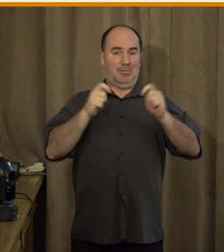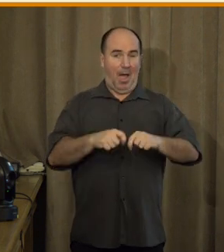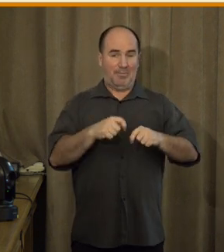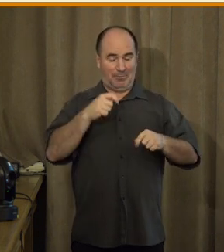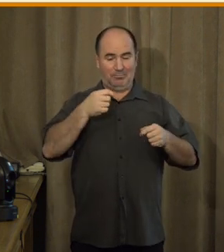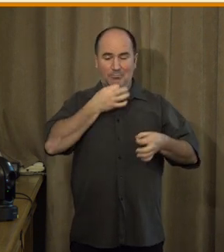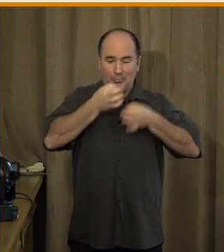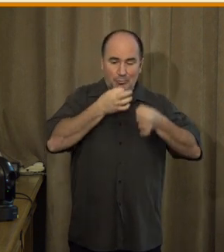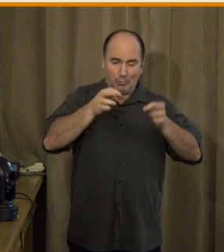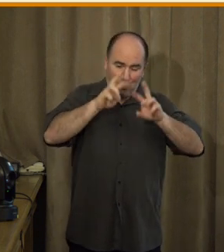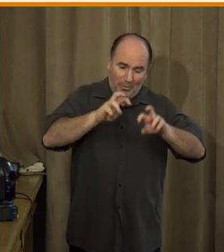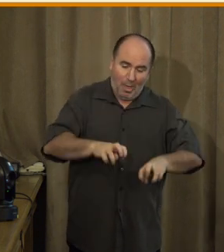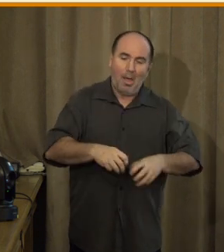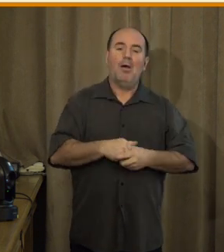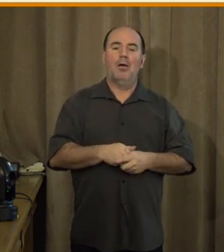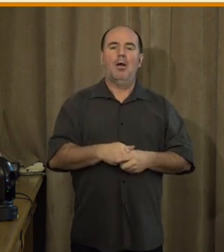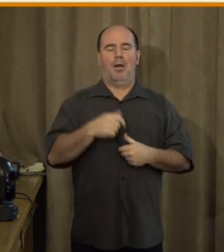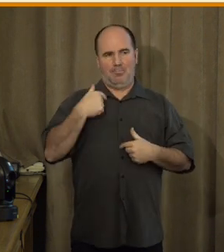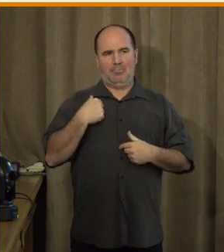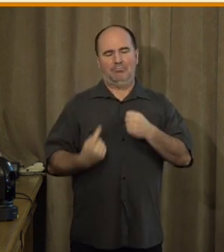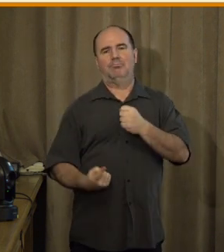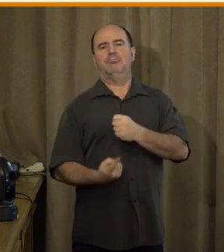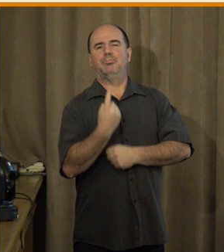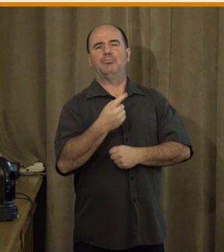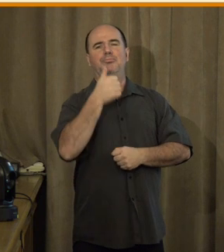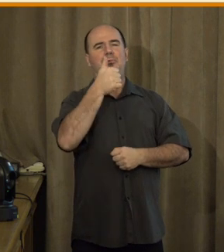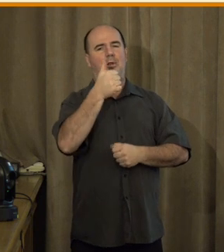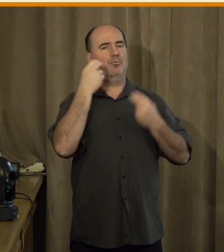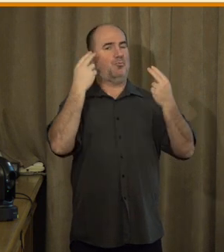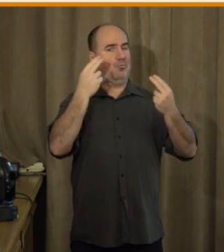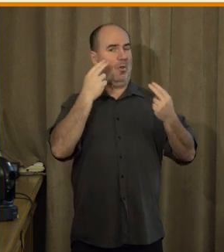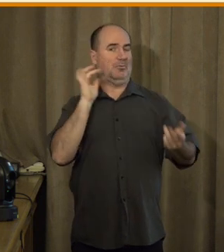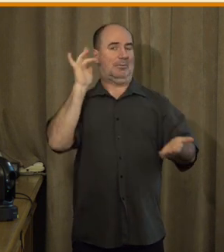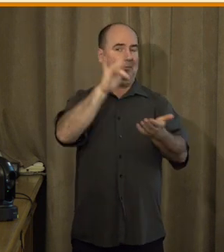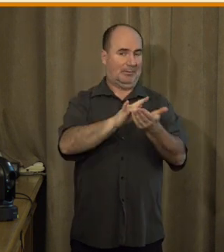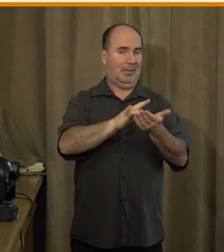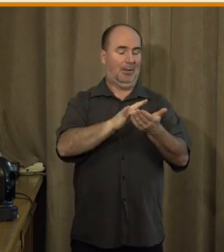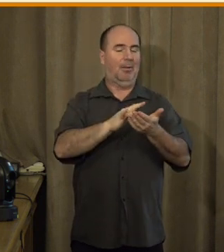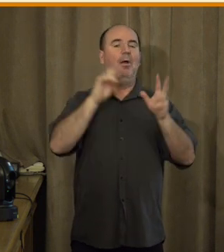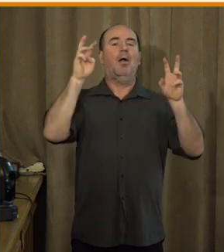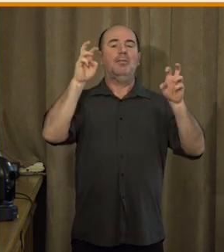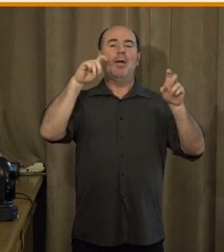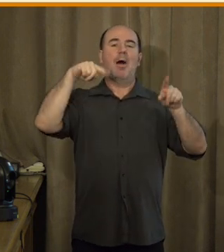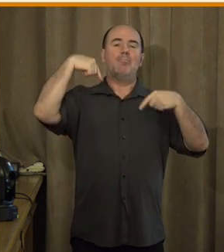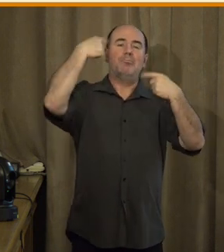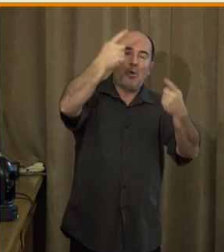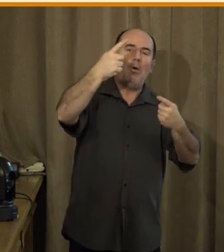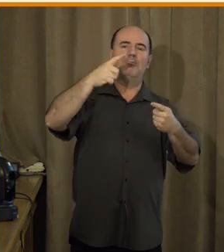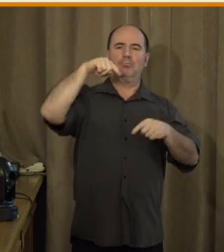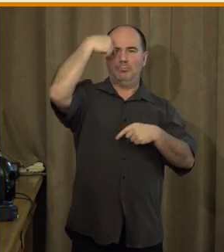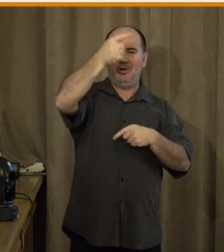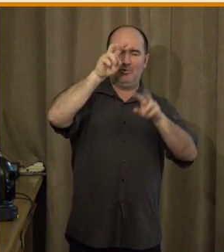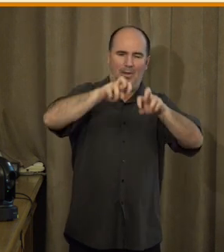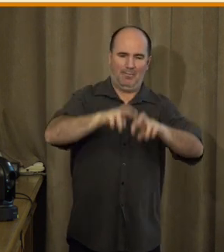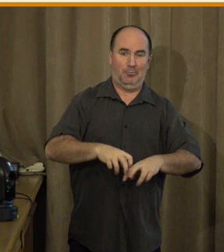Jednak jsme definovali témata pro další průzkum, abychom se mohli posunout v oblasti